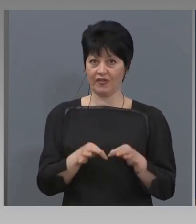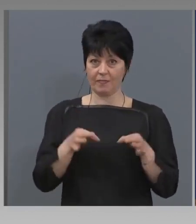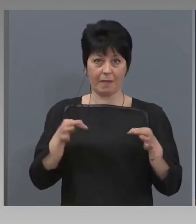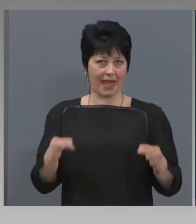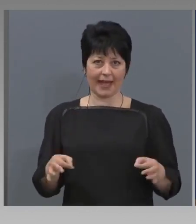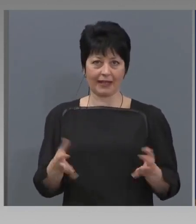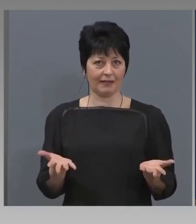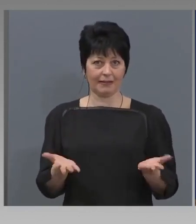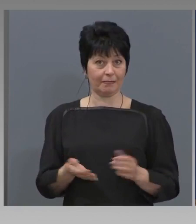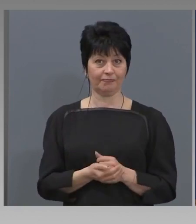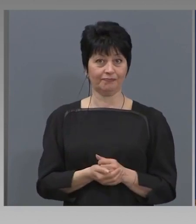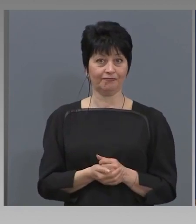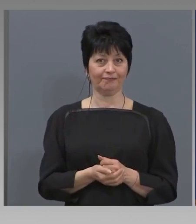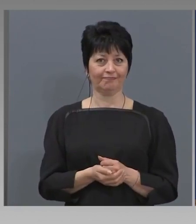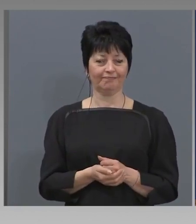цели?